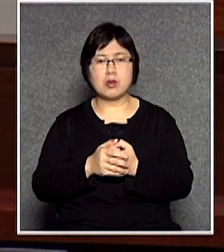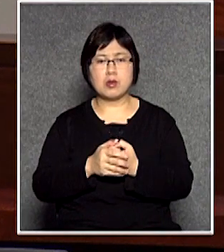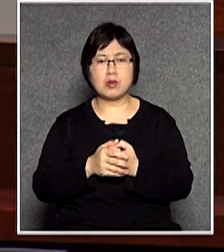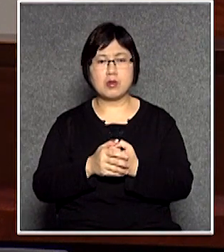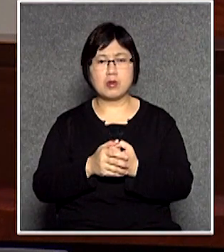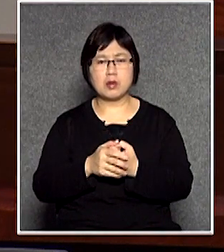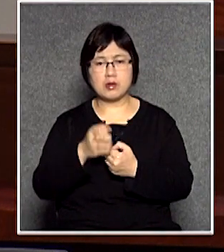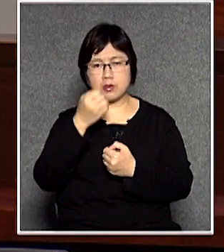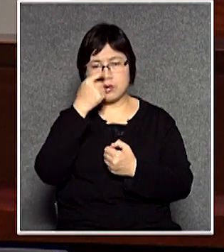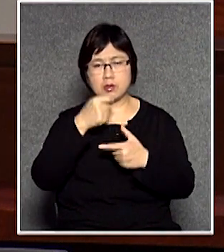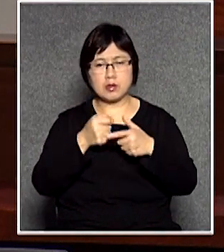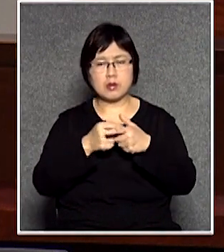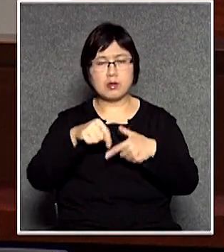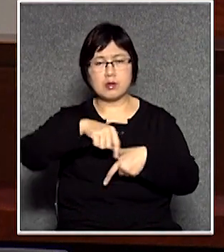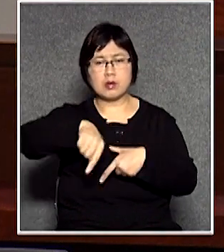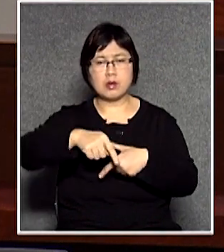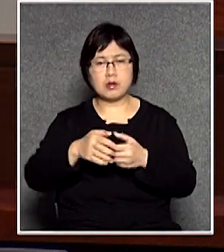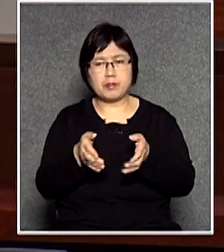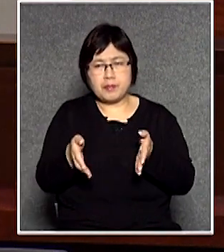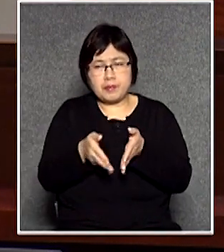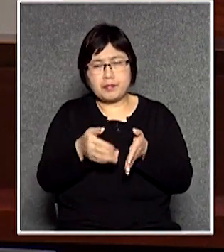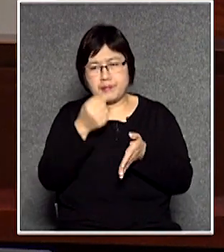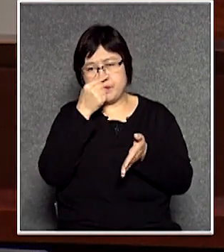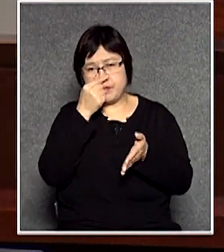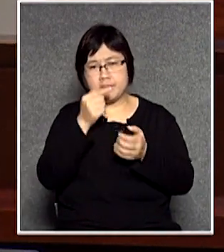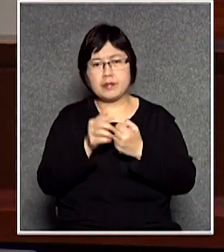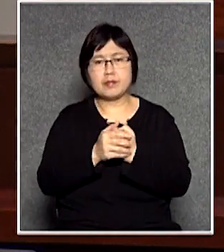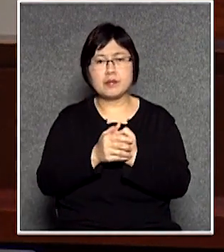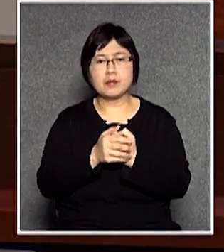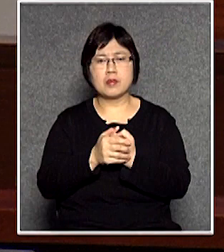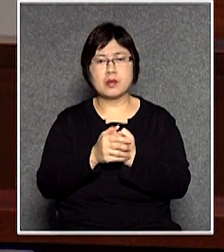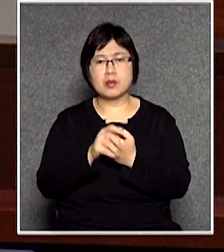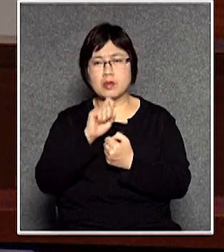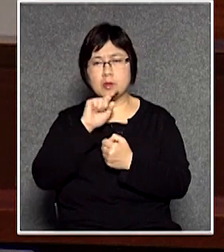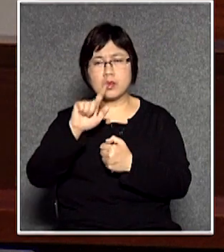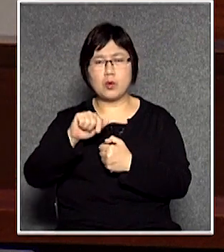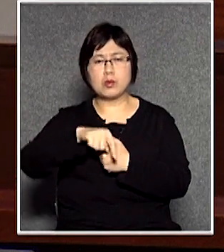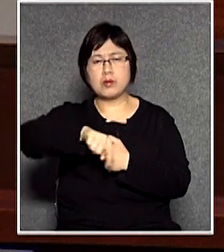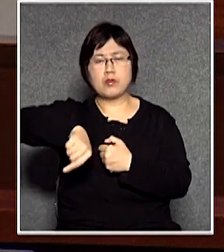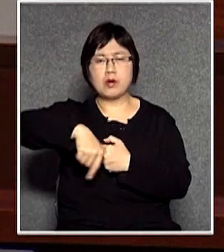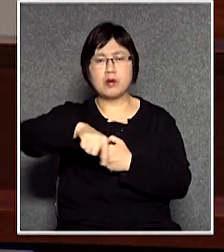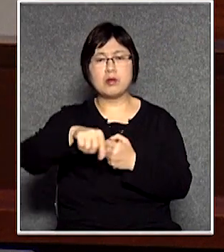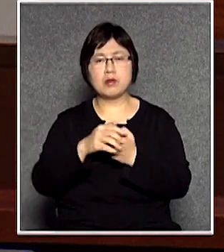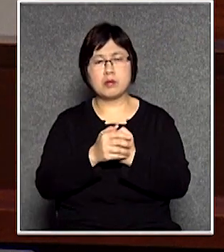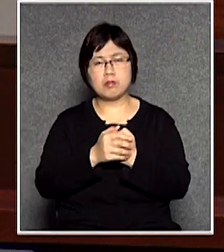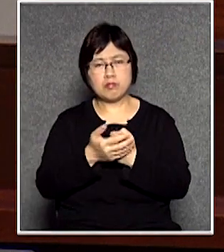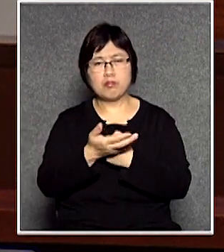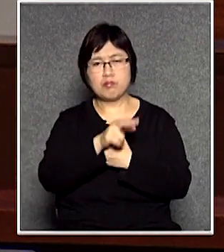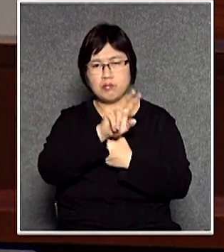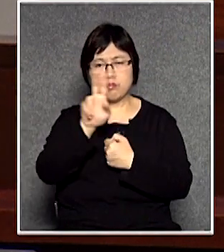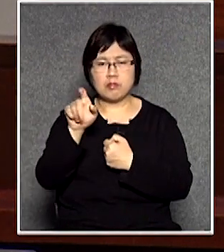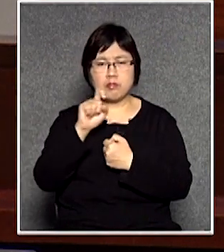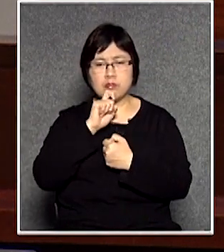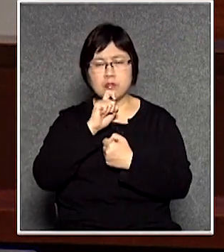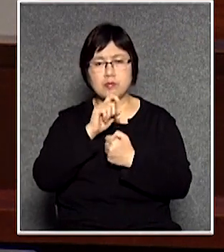香港的公共空間這麼狹窄其實有些舊區大家都看到很多時候他是